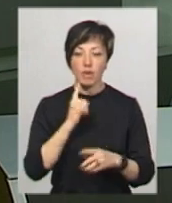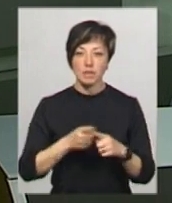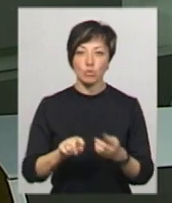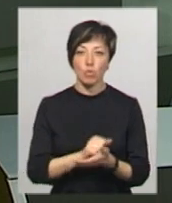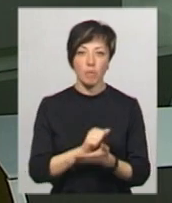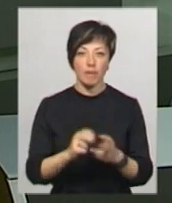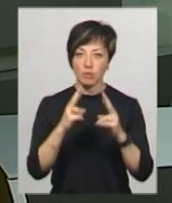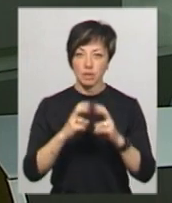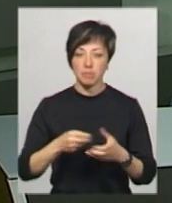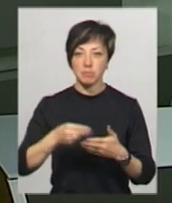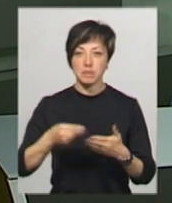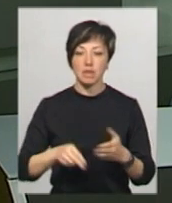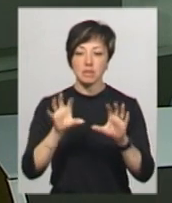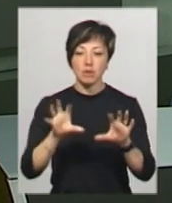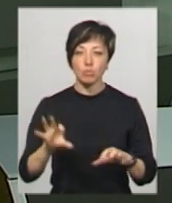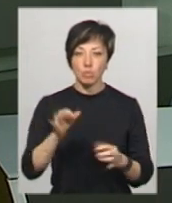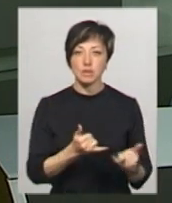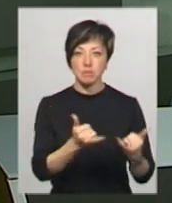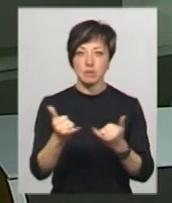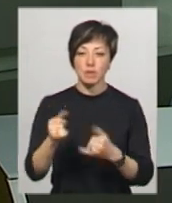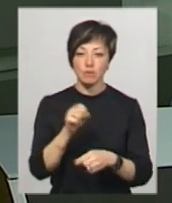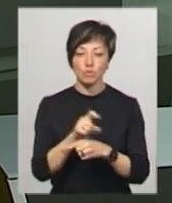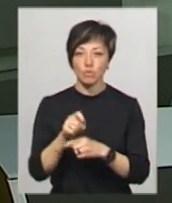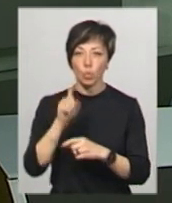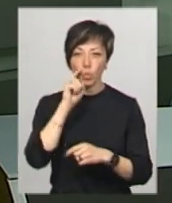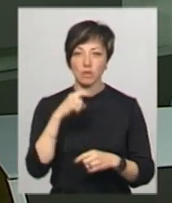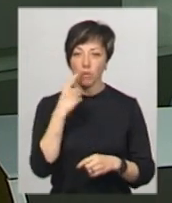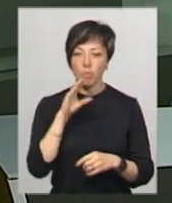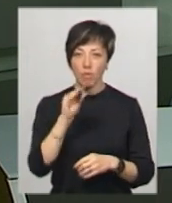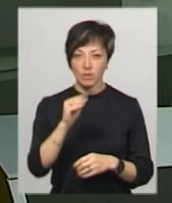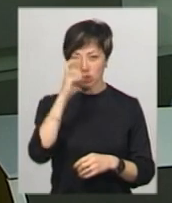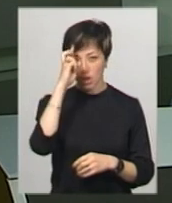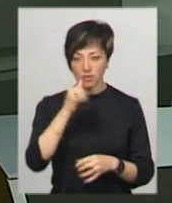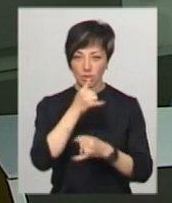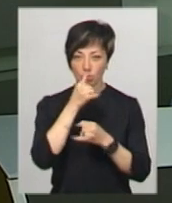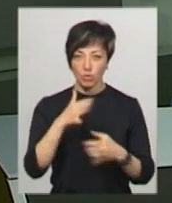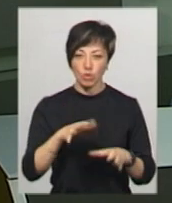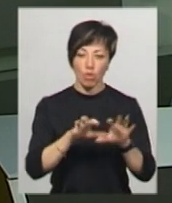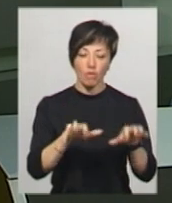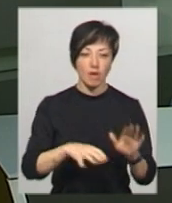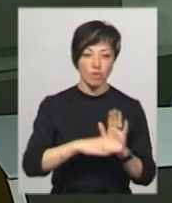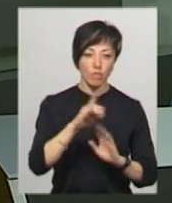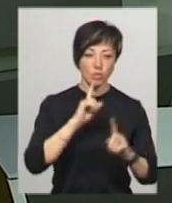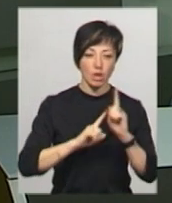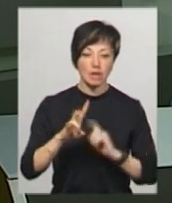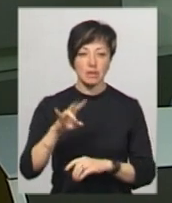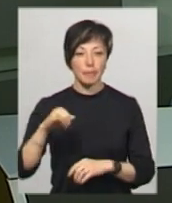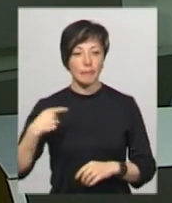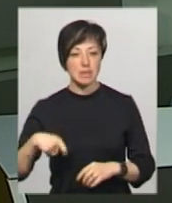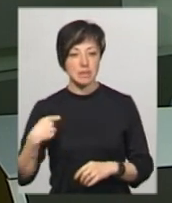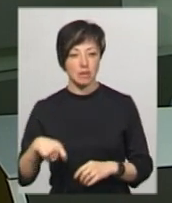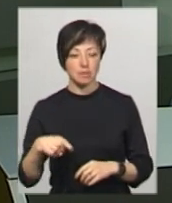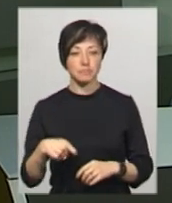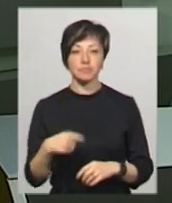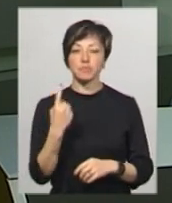документи не розглянуть, підписати закон про забезпечення функціонування української мов як державної не можуть ані голова Верховної Ради, ані президент.